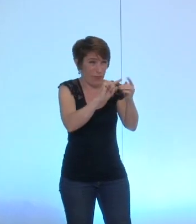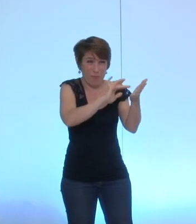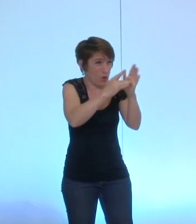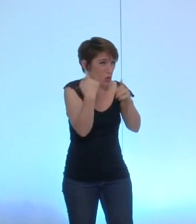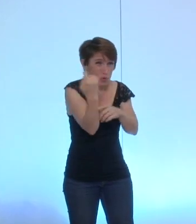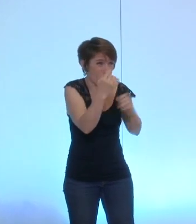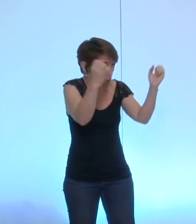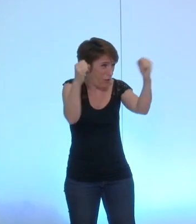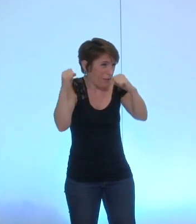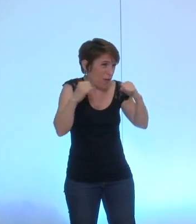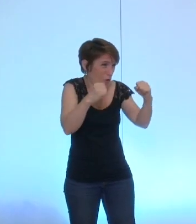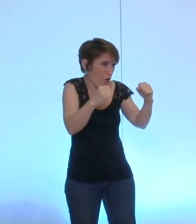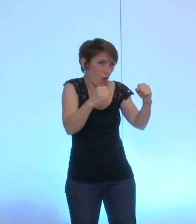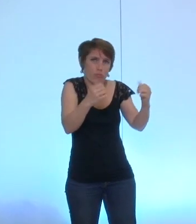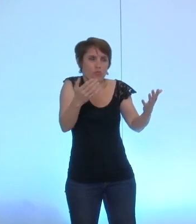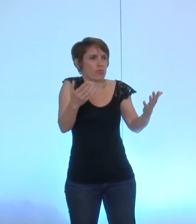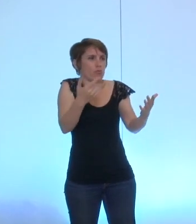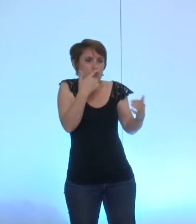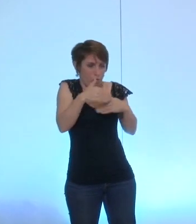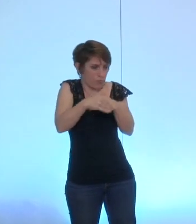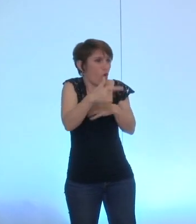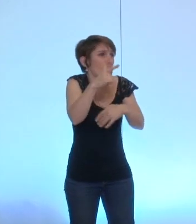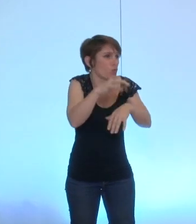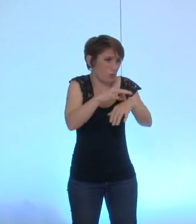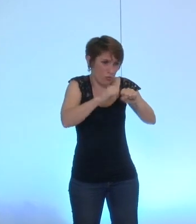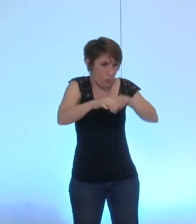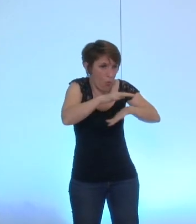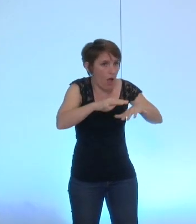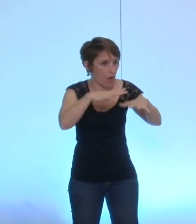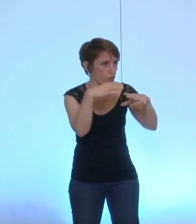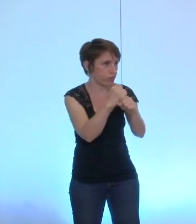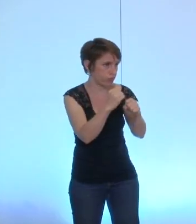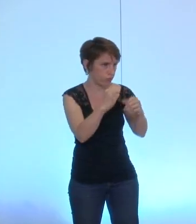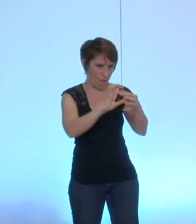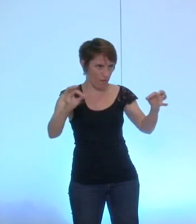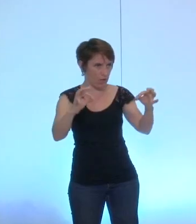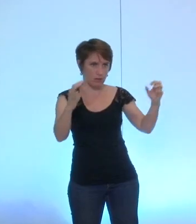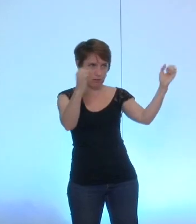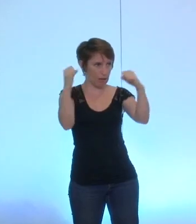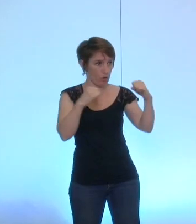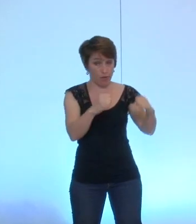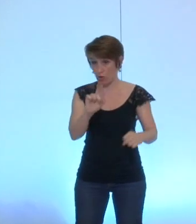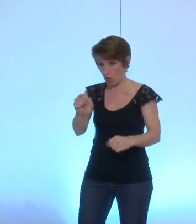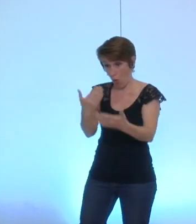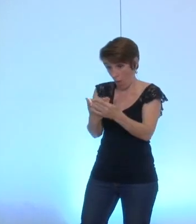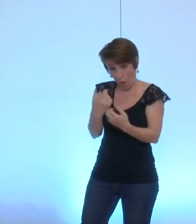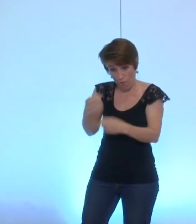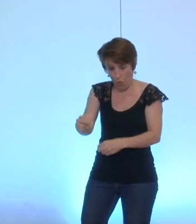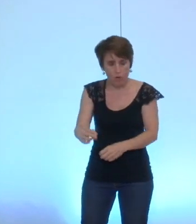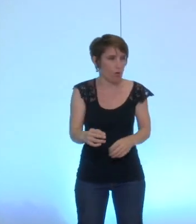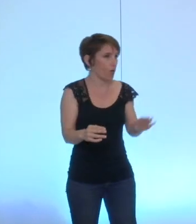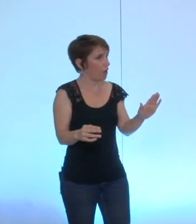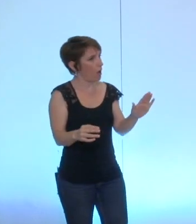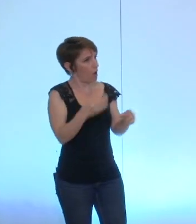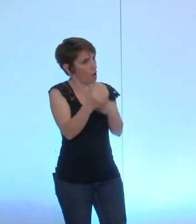sur lequel on doit pouvoir normalement en l'espace de deux minutes trouver un point de consensus la preuve non sauf si l'objectif est juste de